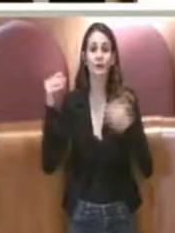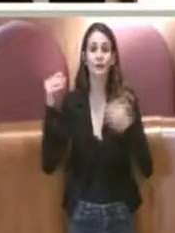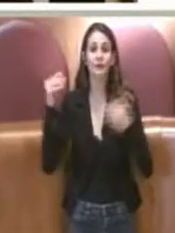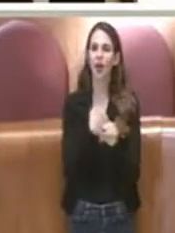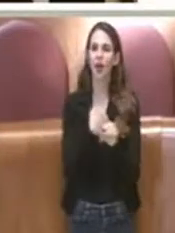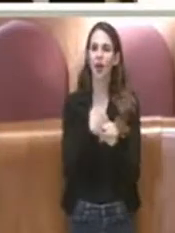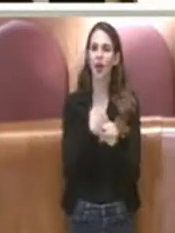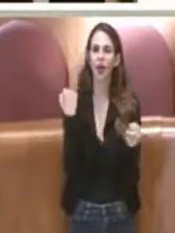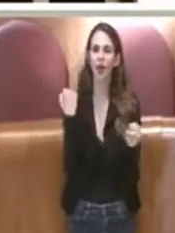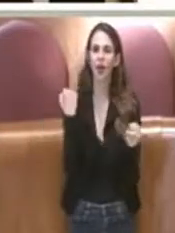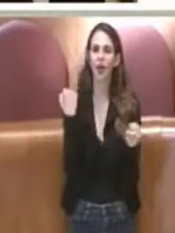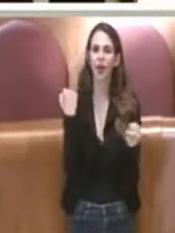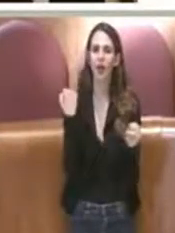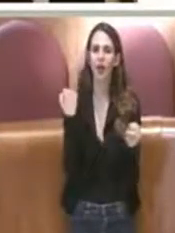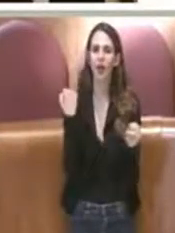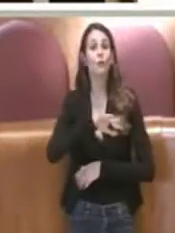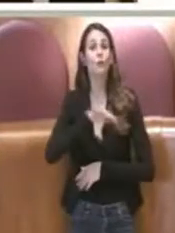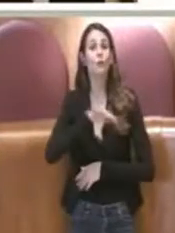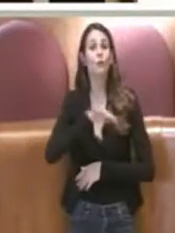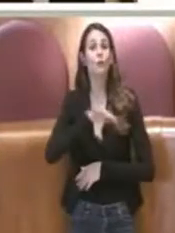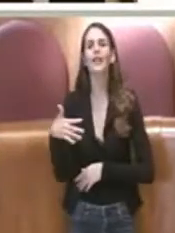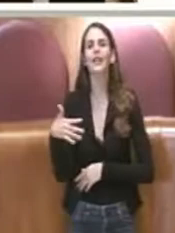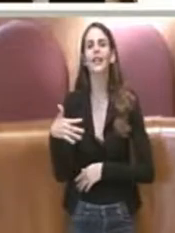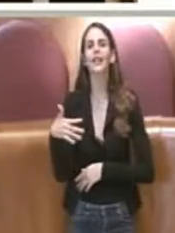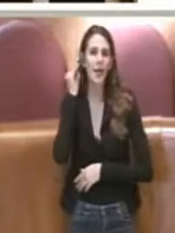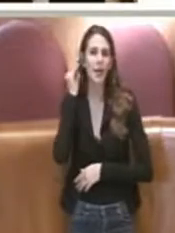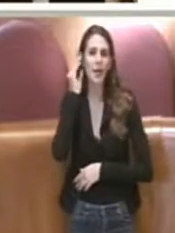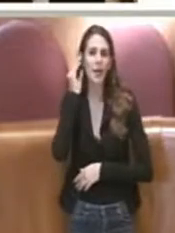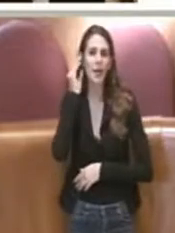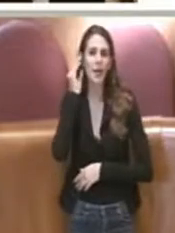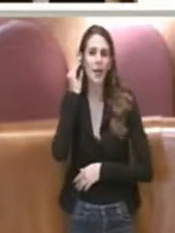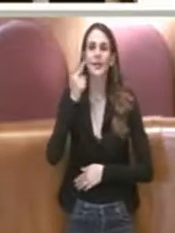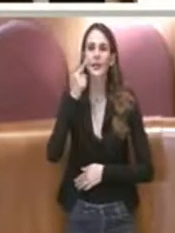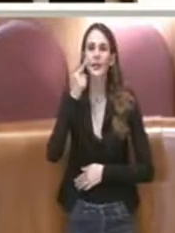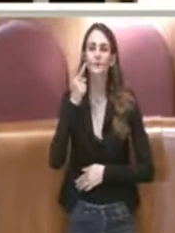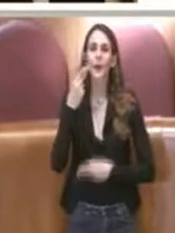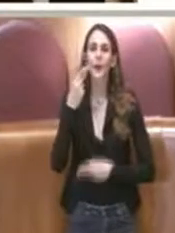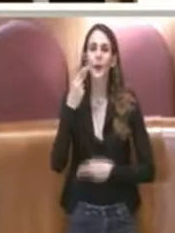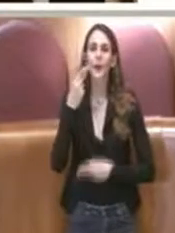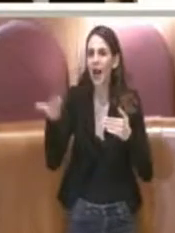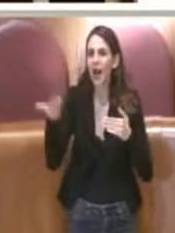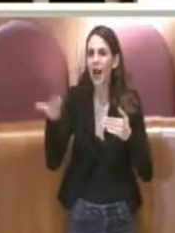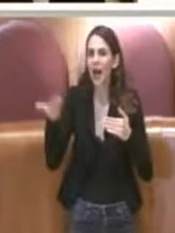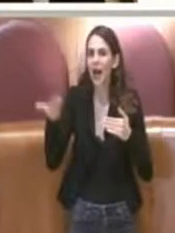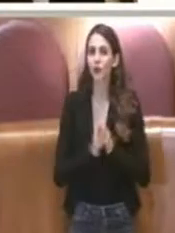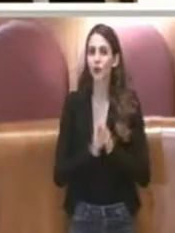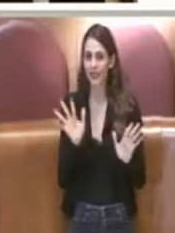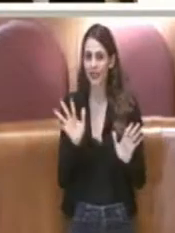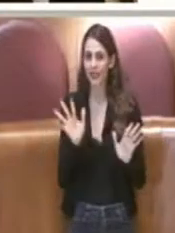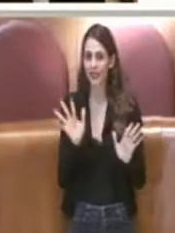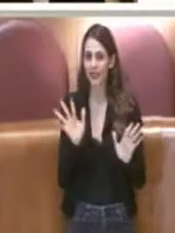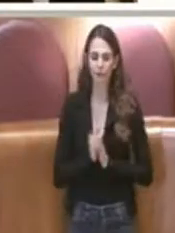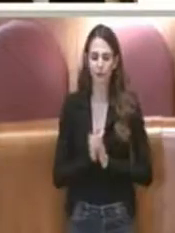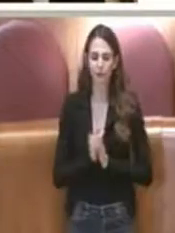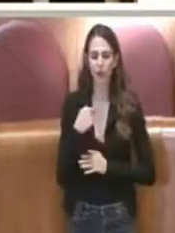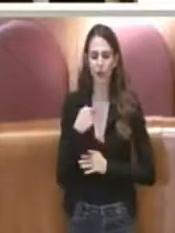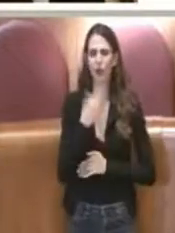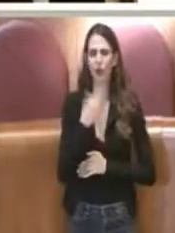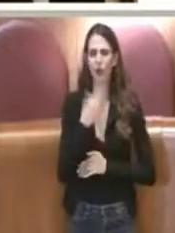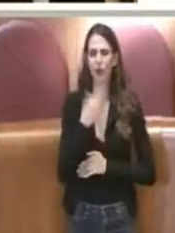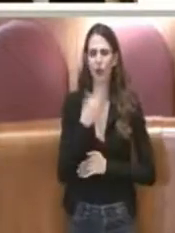varie casistiche. Alcune, assolutamente, il debito fuori bilancio, lo vorrei